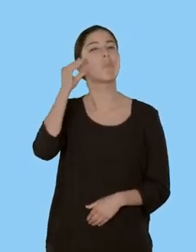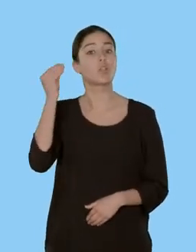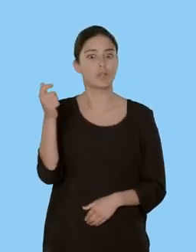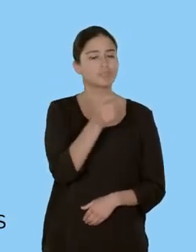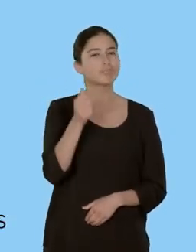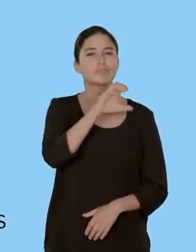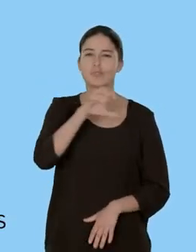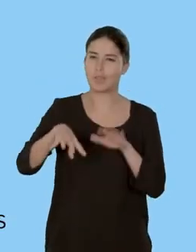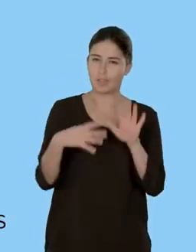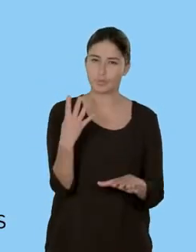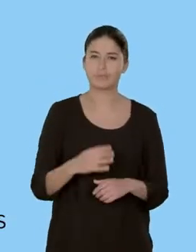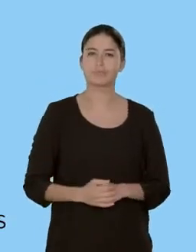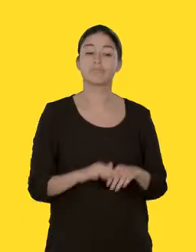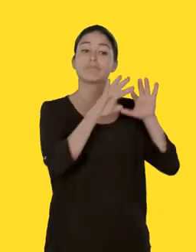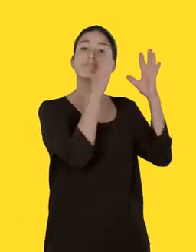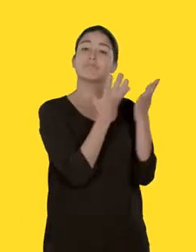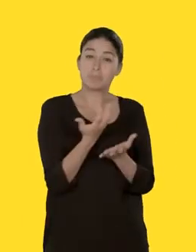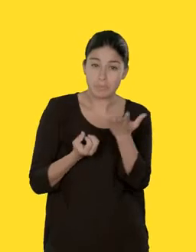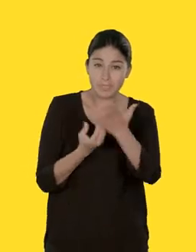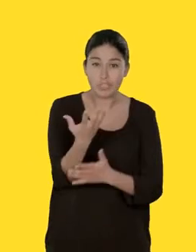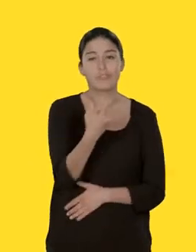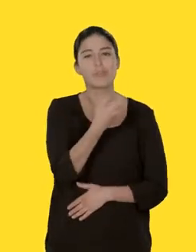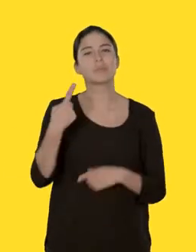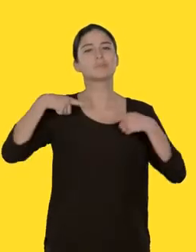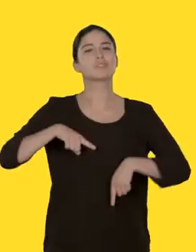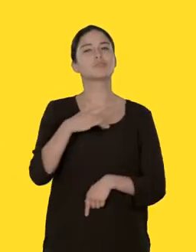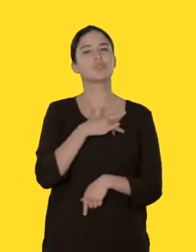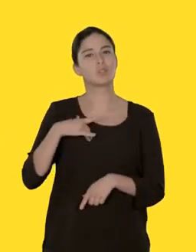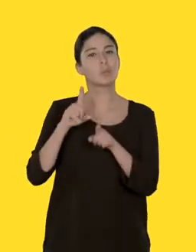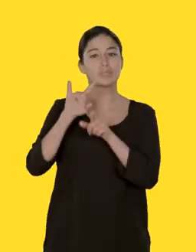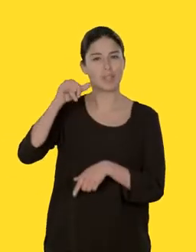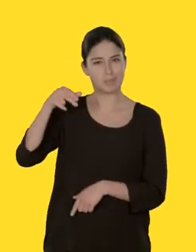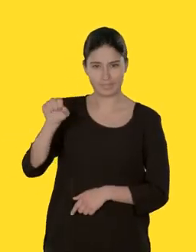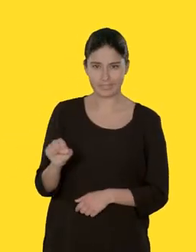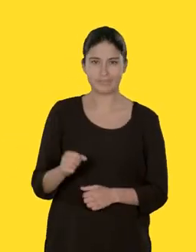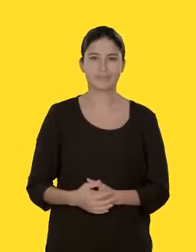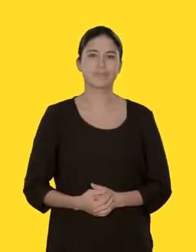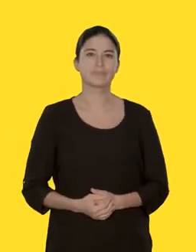appelez immédiatement le 15. Ceci est un message du ministère chargé de la Santé et de l'INPES. Merci.